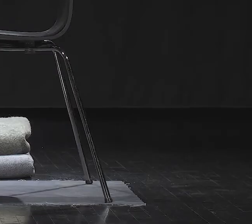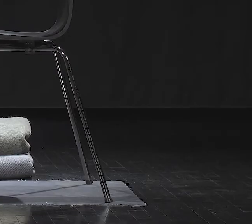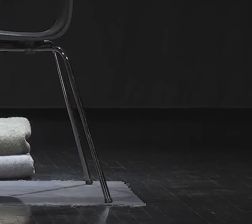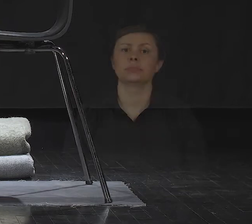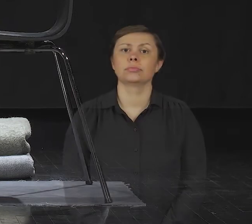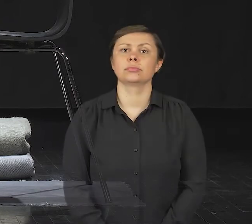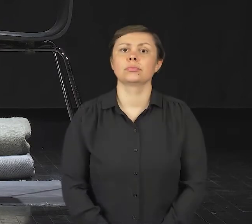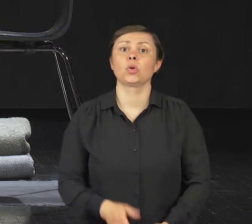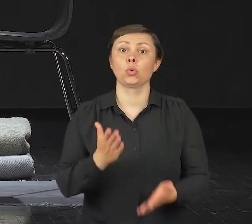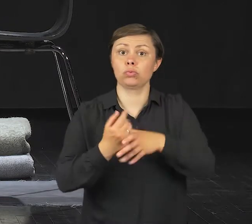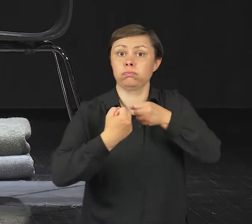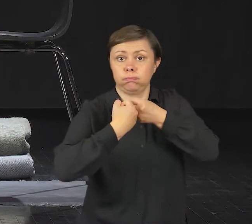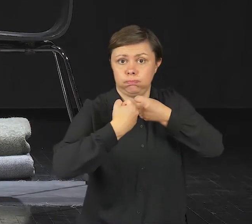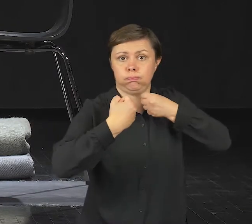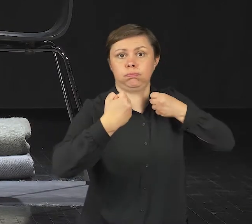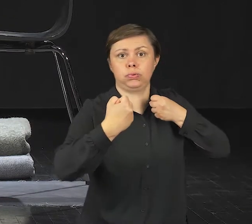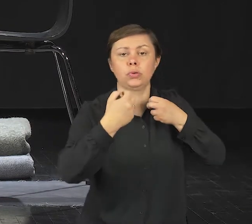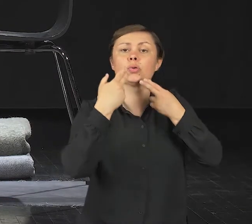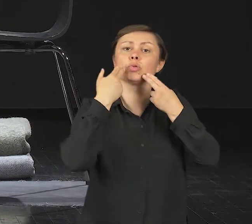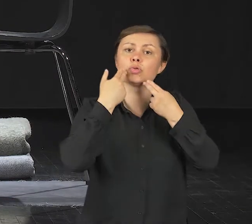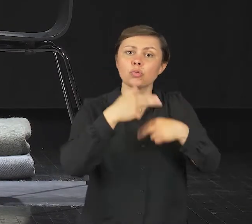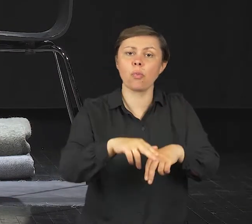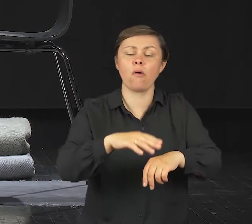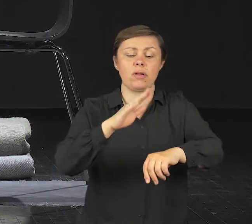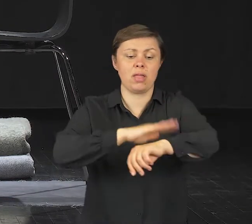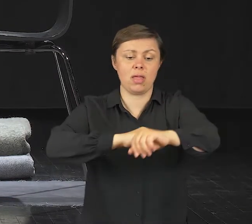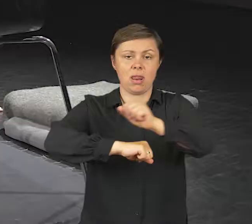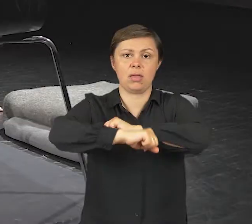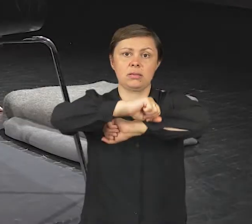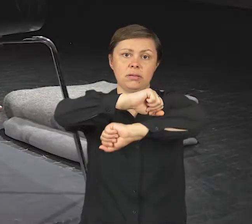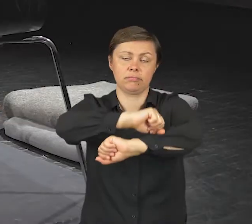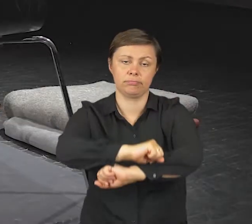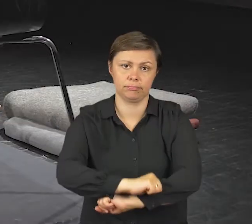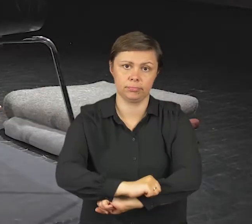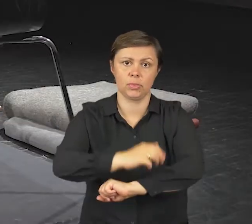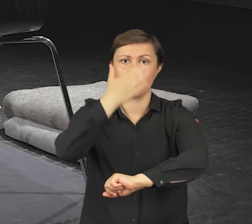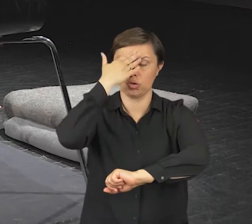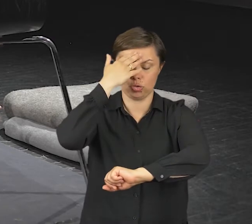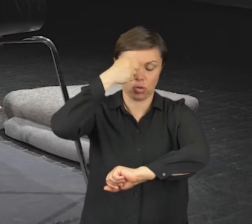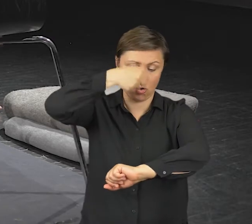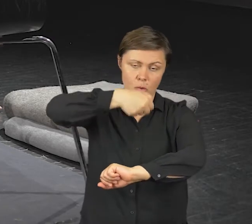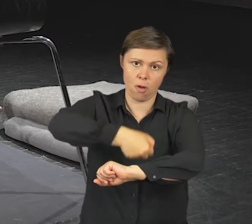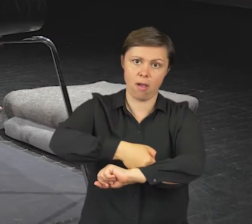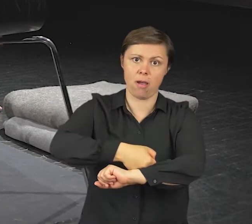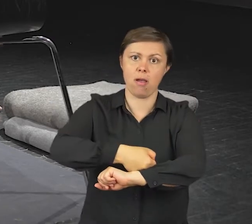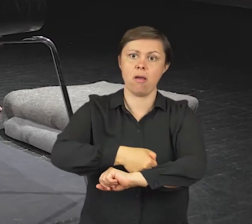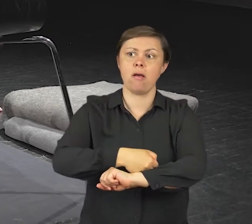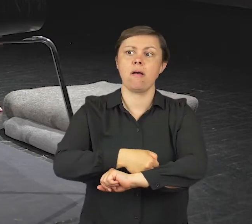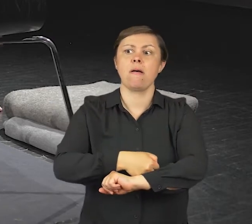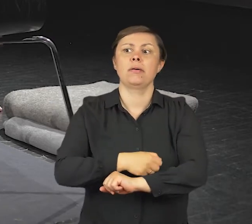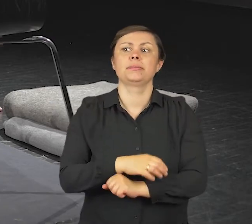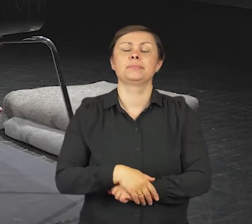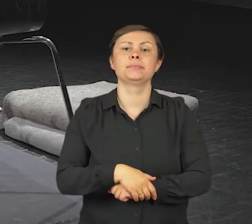I po wydłużeniu przejdziesz znowu do podparcia czoła na krześle. Możesz je